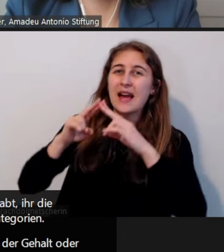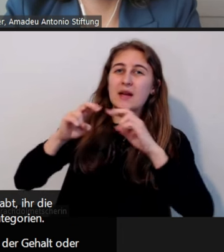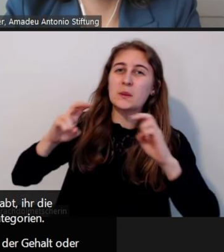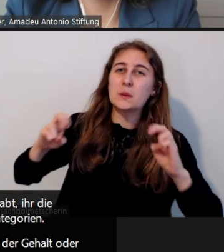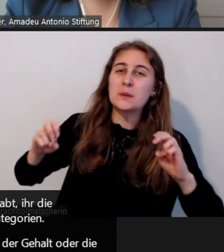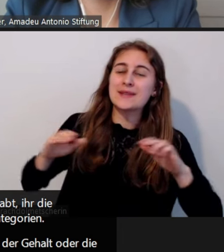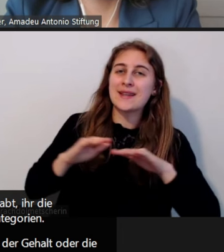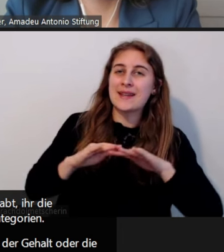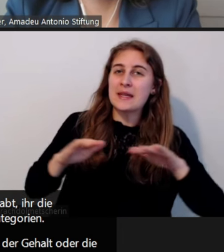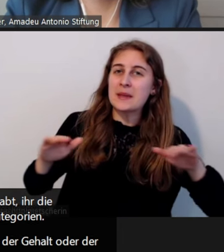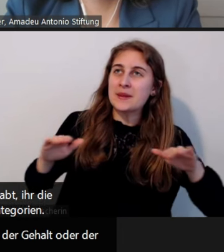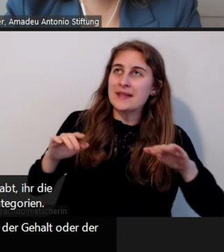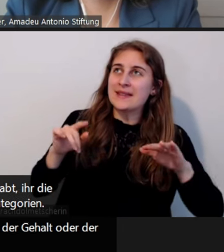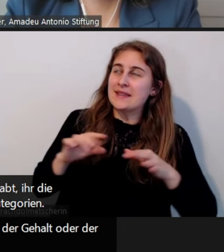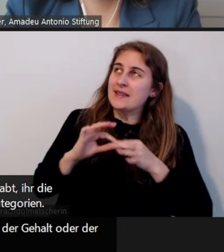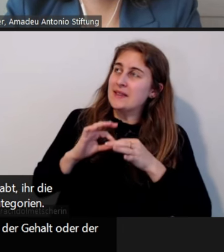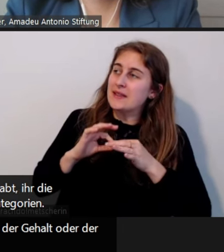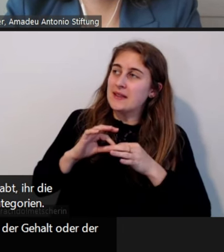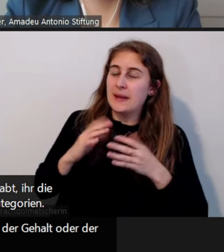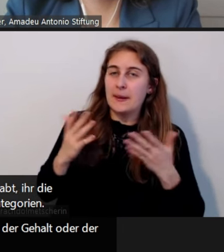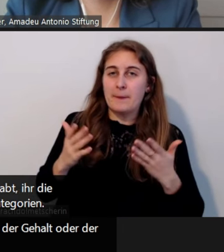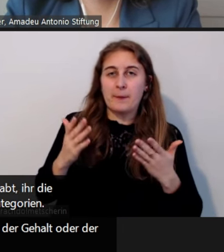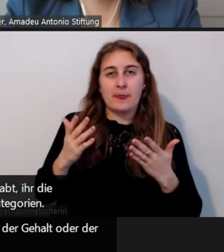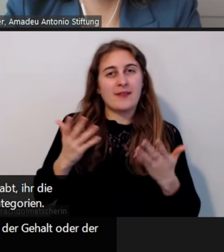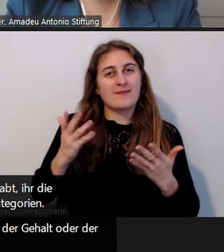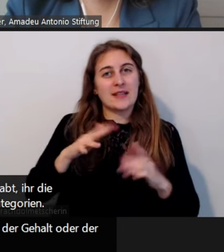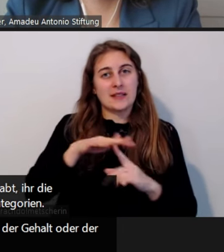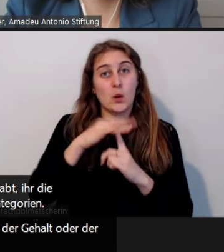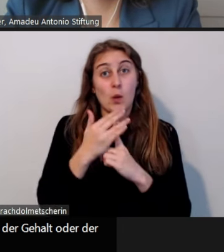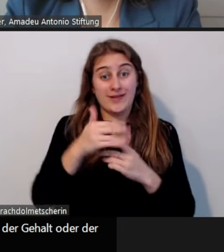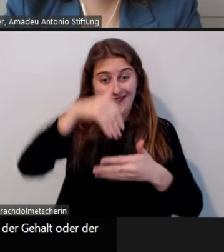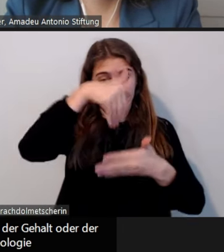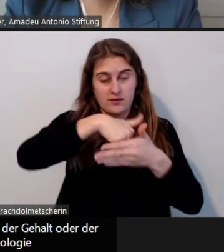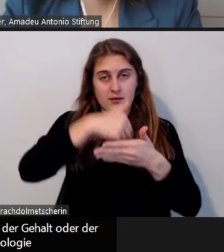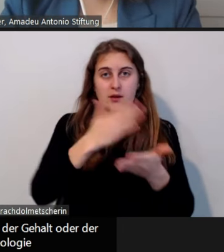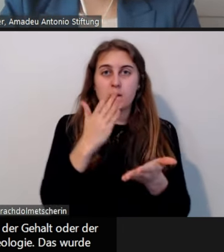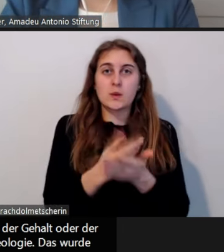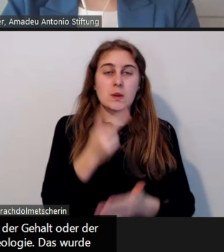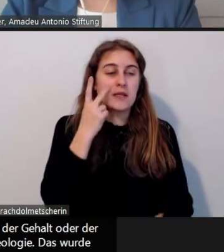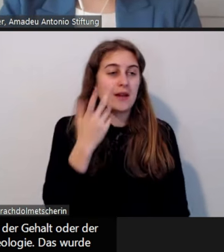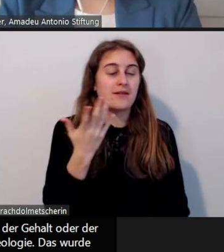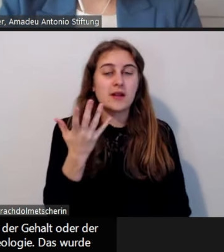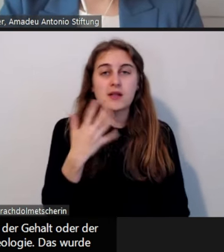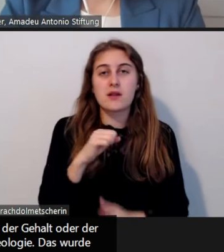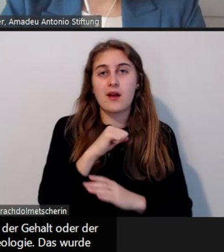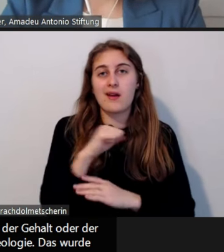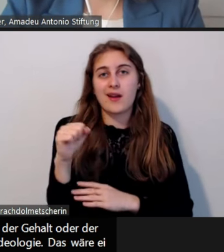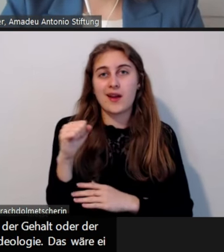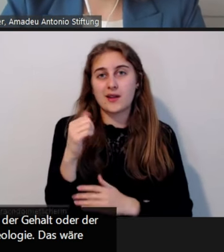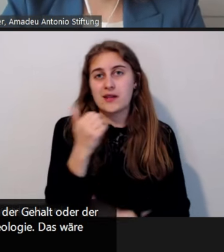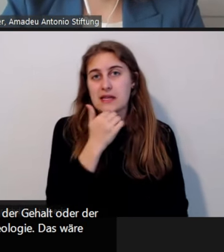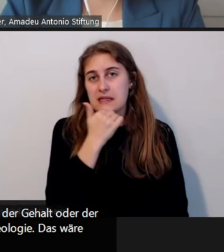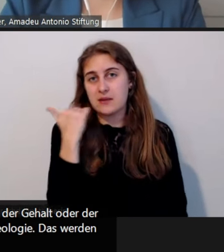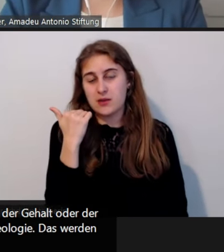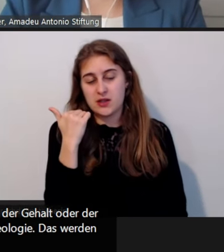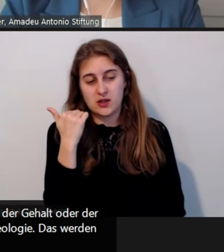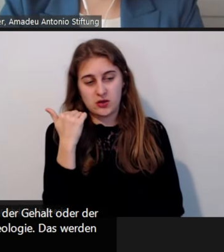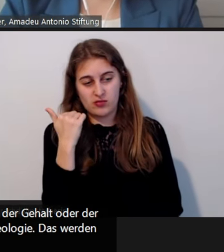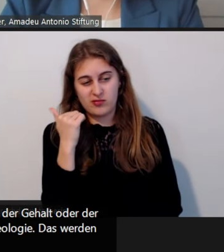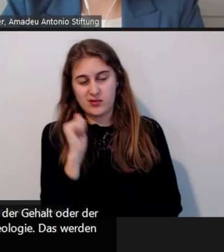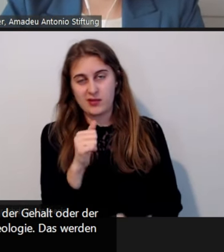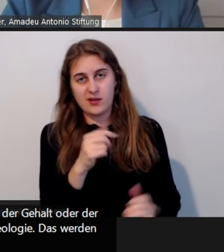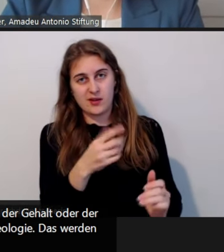der Inhalt von Sachen verweist ja auf rechtsextreme Ideologie, da werden ja Narrative verwendet, die aus solchen